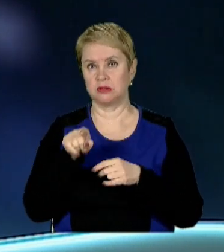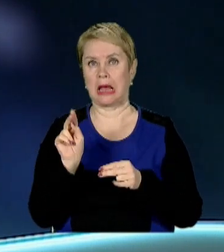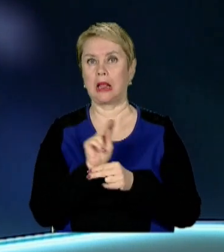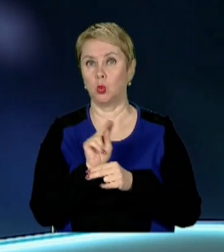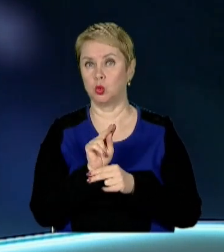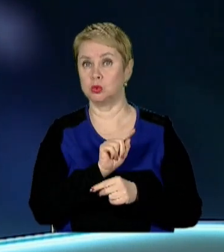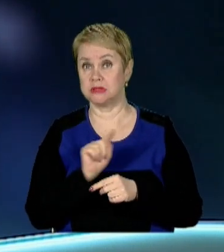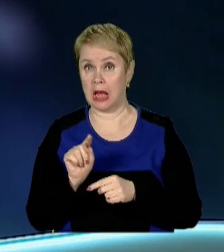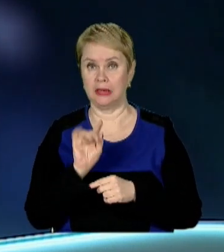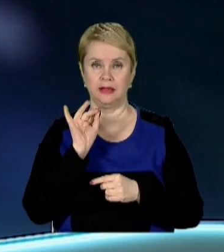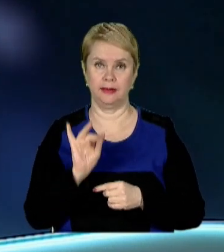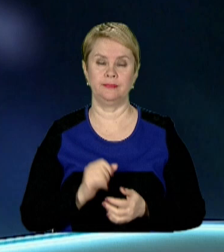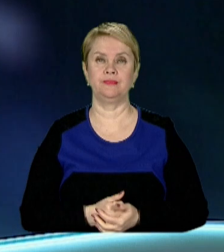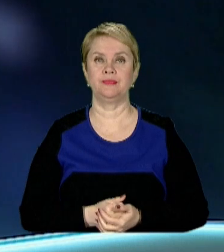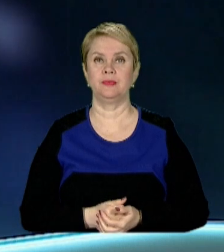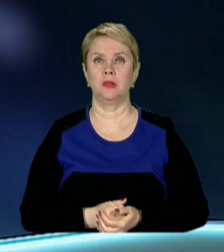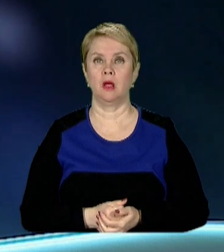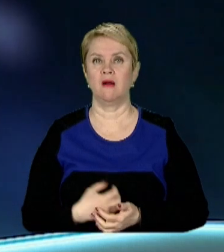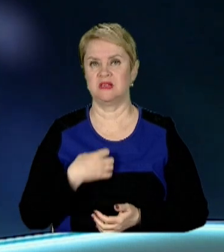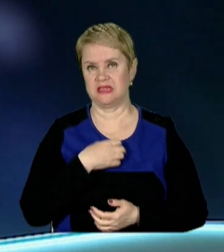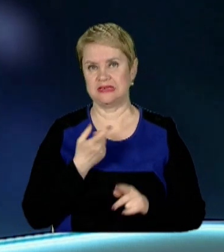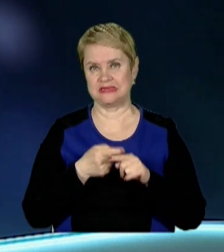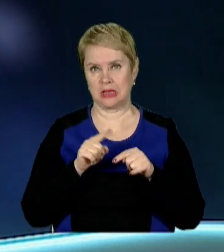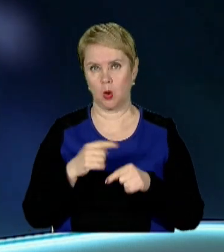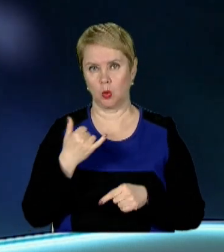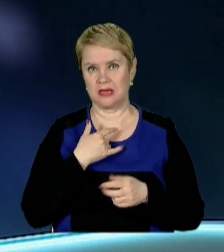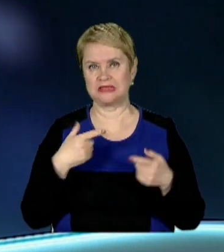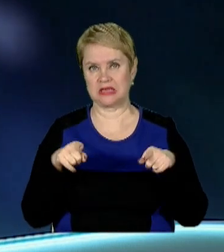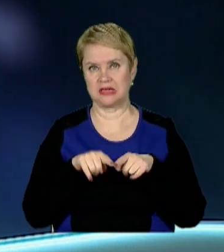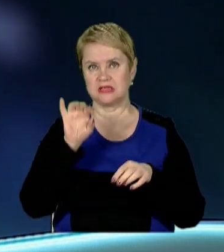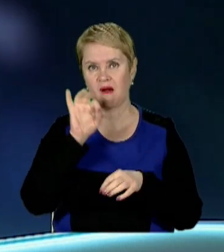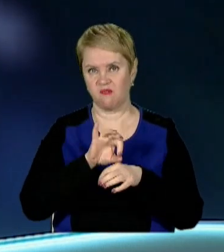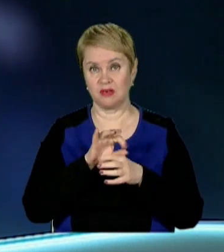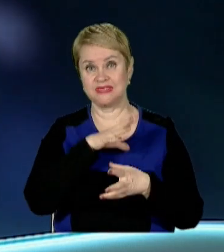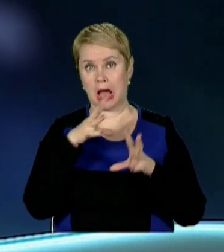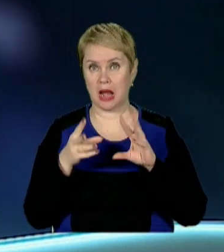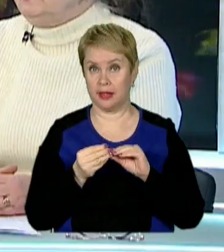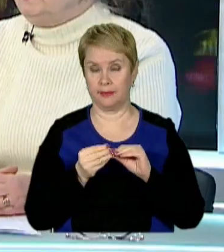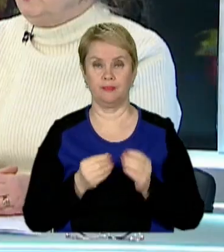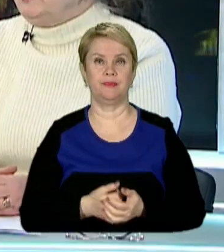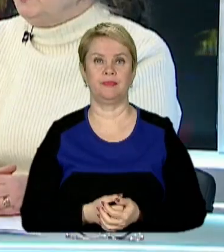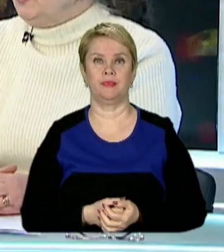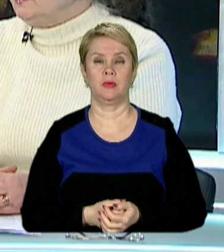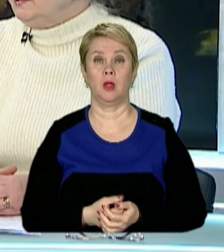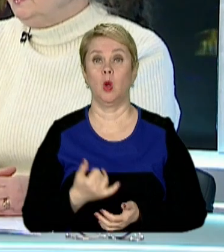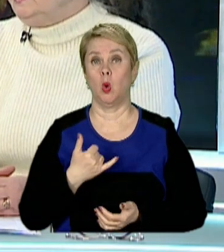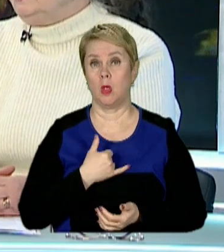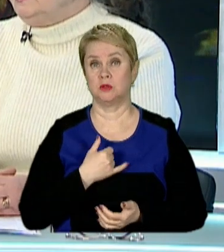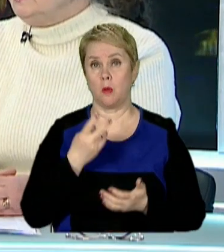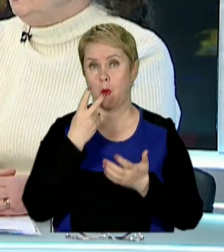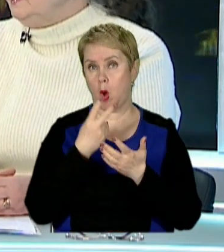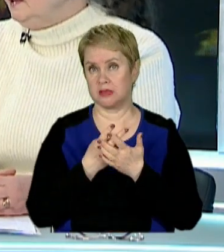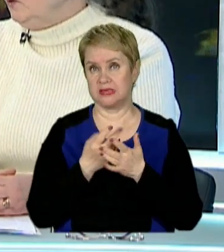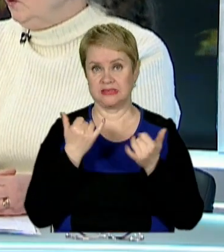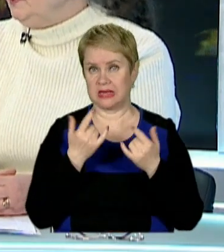лікуються. І в основному це у нас така захворювання взагалі. У нас показники